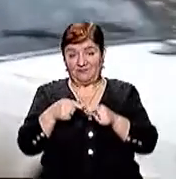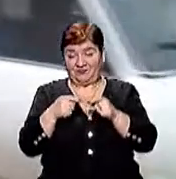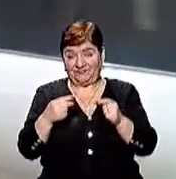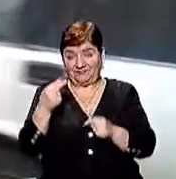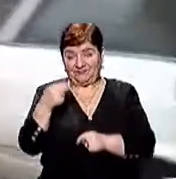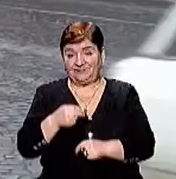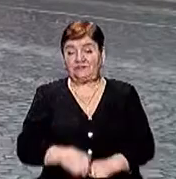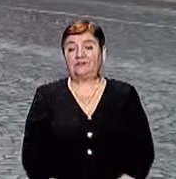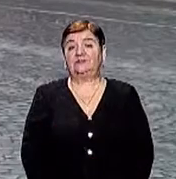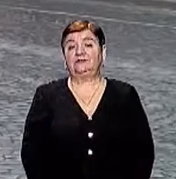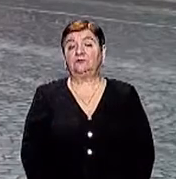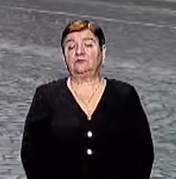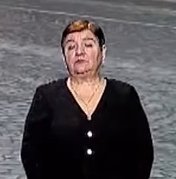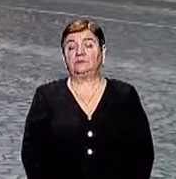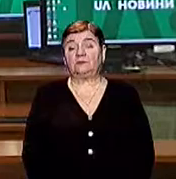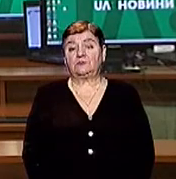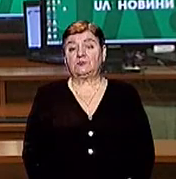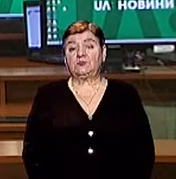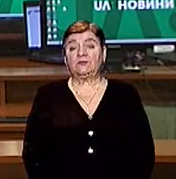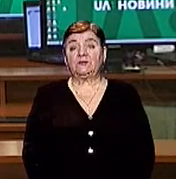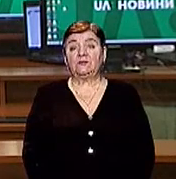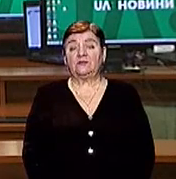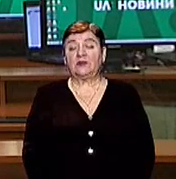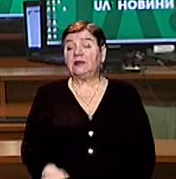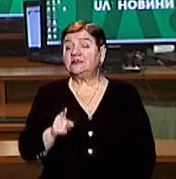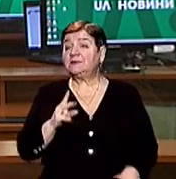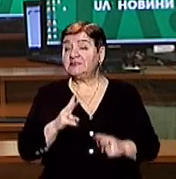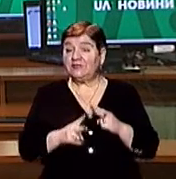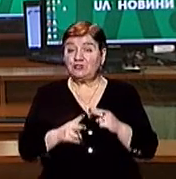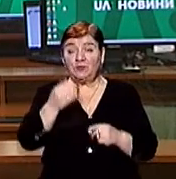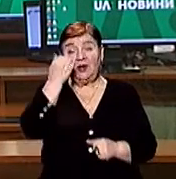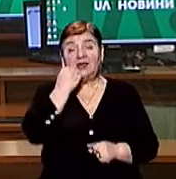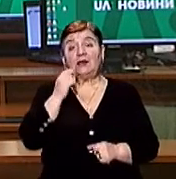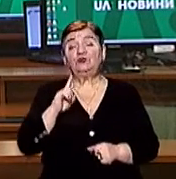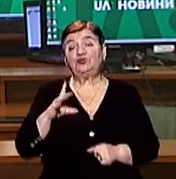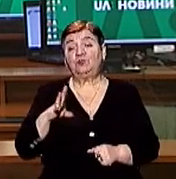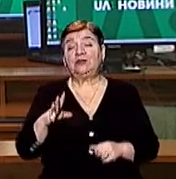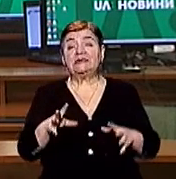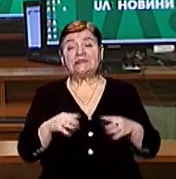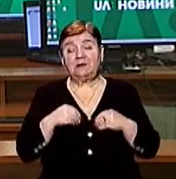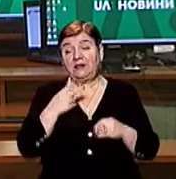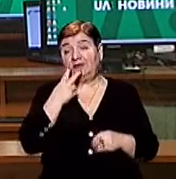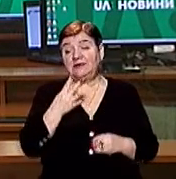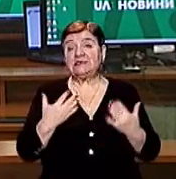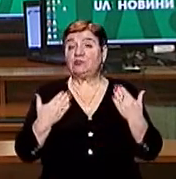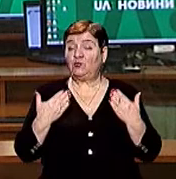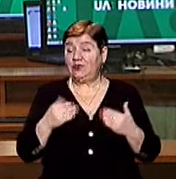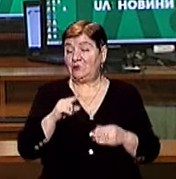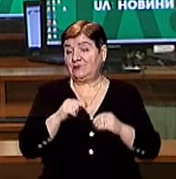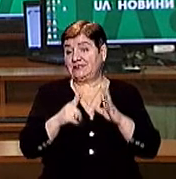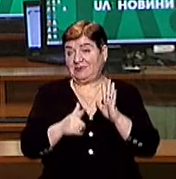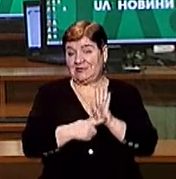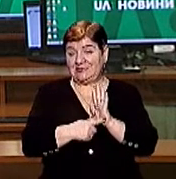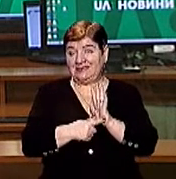Валерій Міхліченко, новини на Суспільному Цим завершимо, дякуємо, що були з нами Наступний випуск дивіться сьогодні о 17